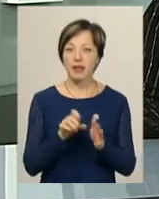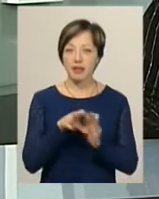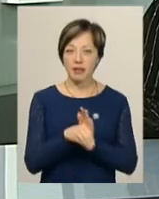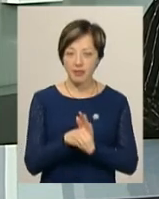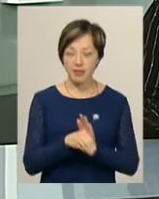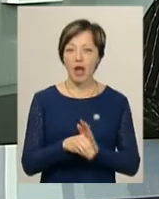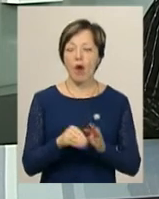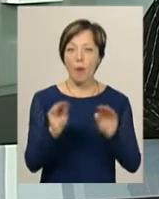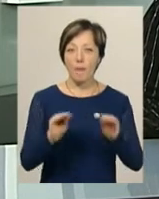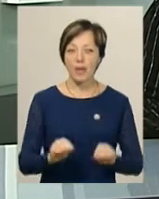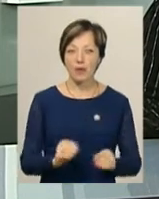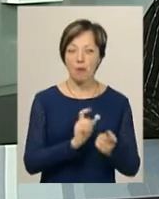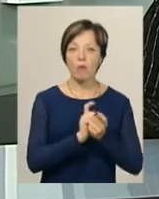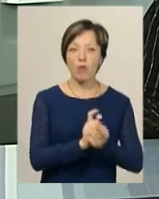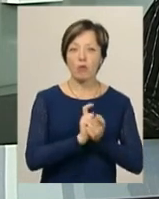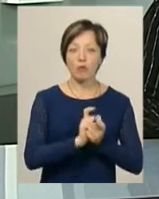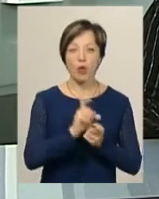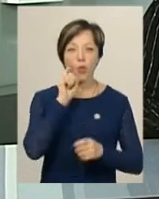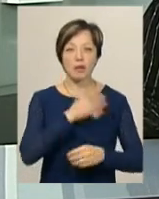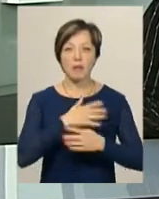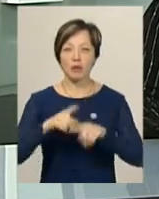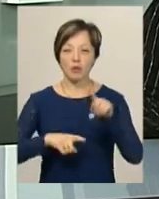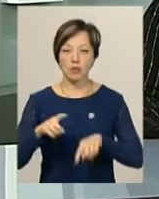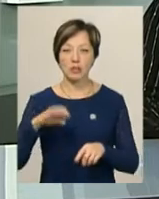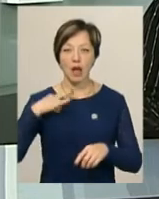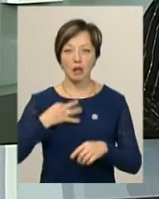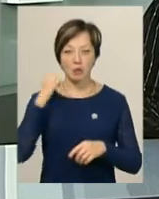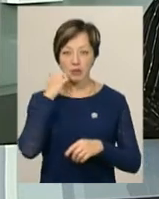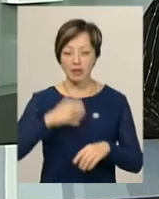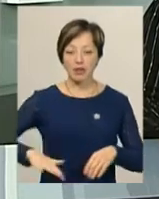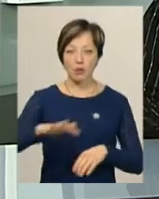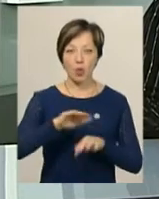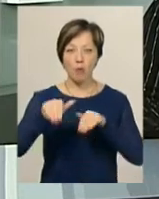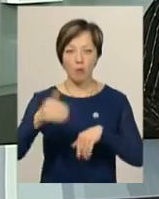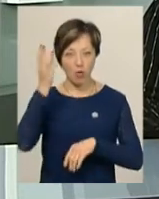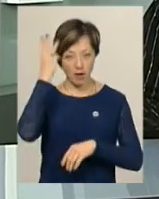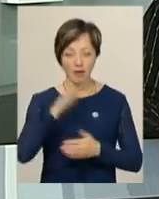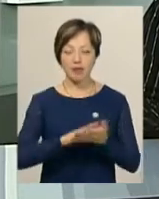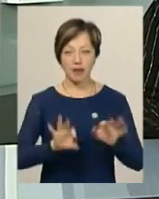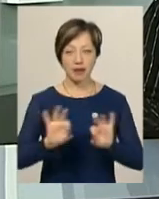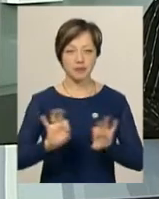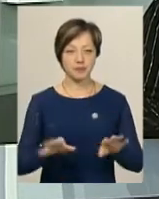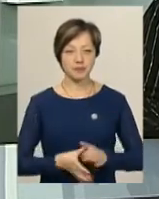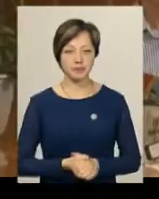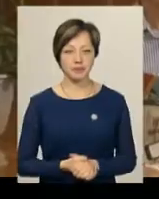патріотів із агентами Москви на території «Поділля». Детальніше в сюжеті моїй колеги Анастасії Олексюк.